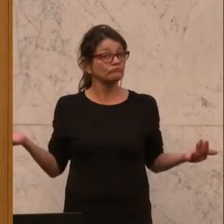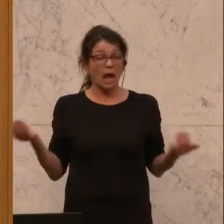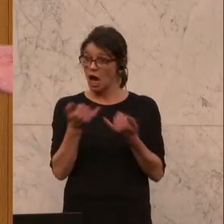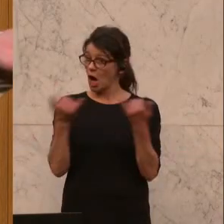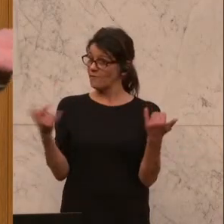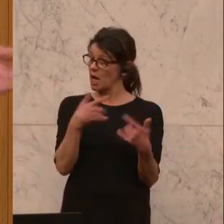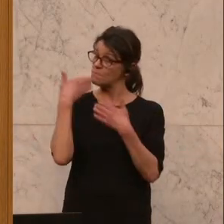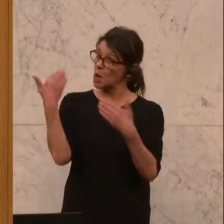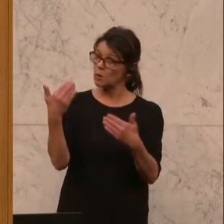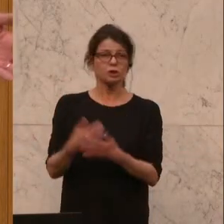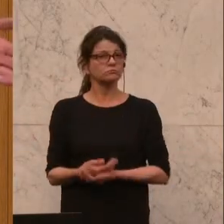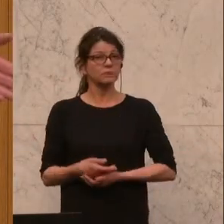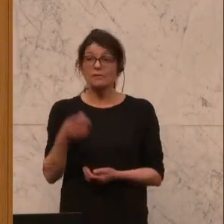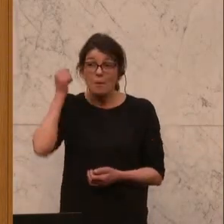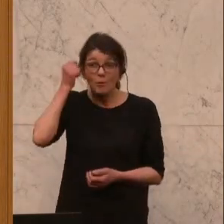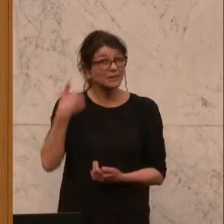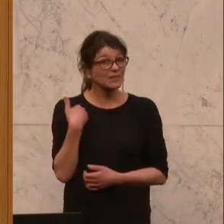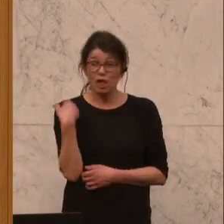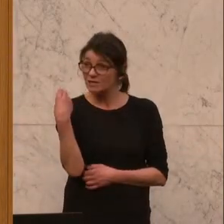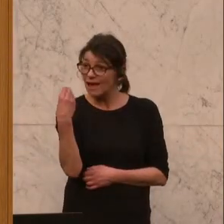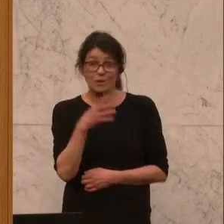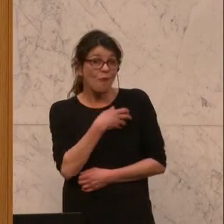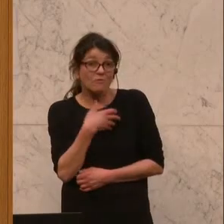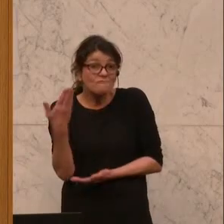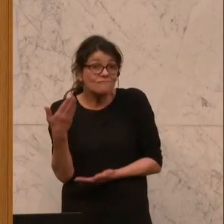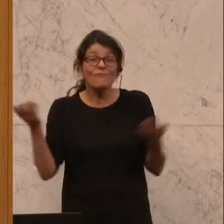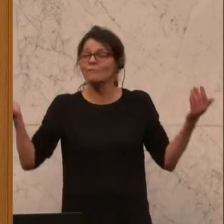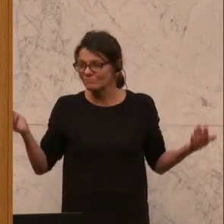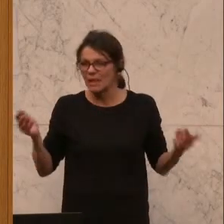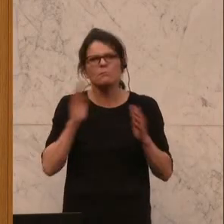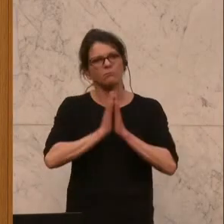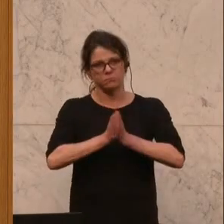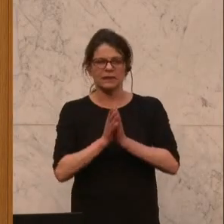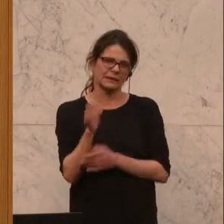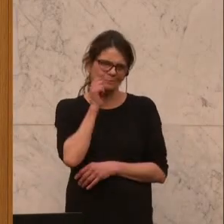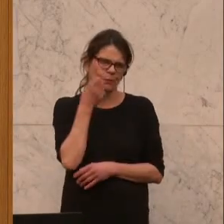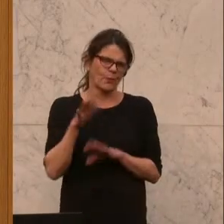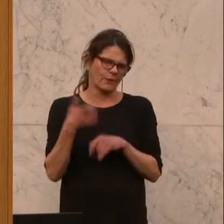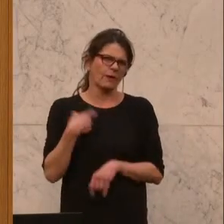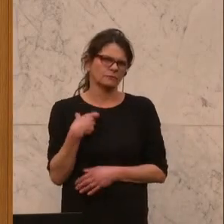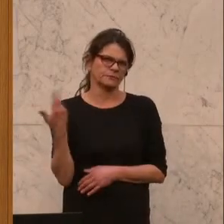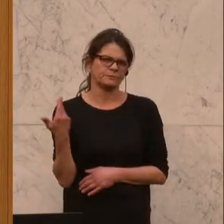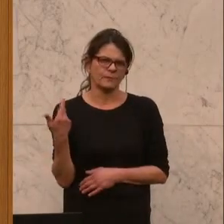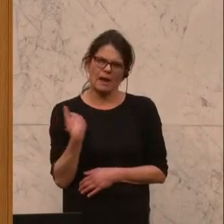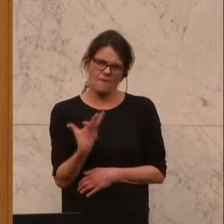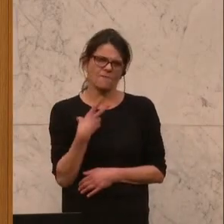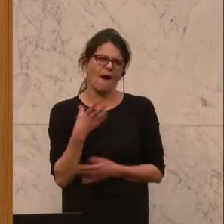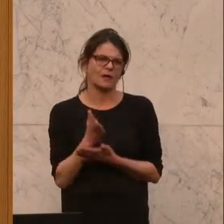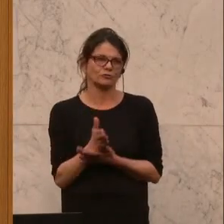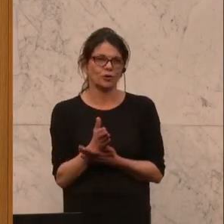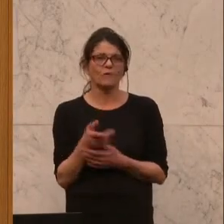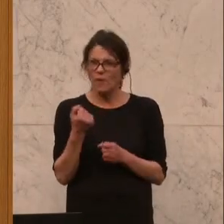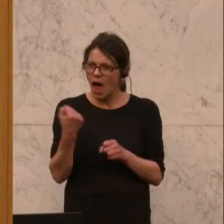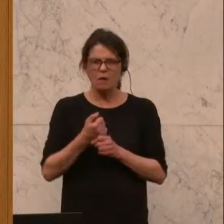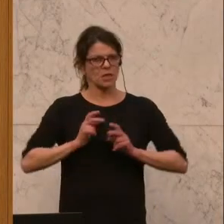werden die dann angesprochen, auf Bosnisch, Serbisch, Kroatisch? Also sind Sie mir bitte nicht böse. Also ich erwarte mir schon von